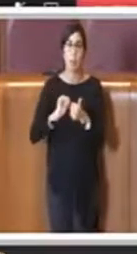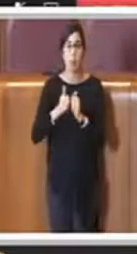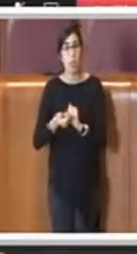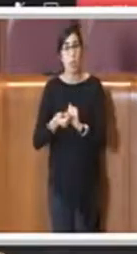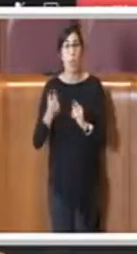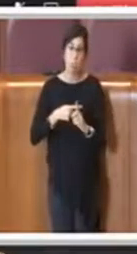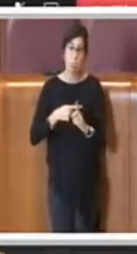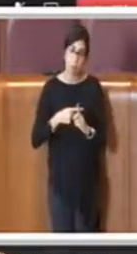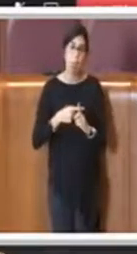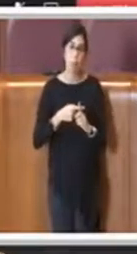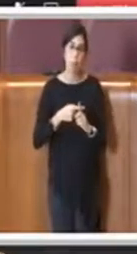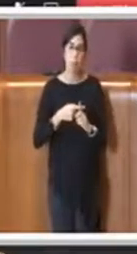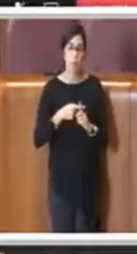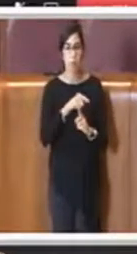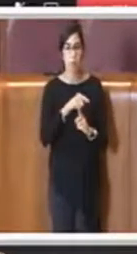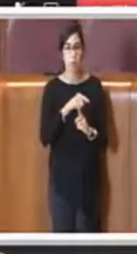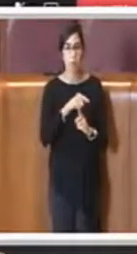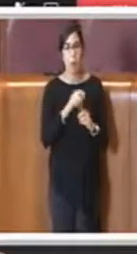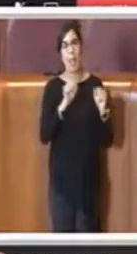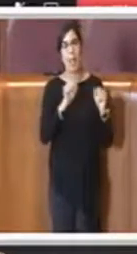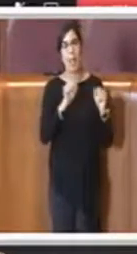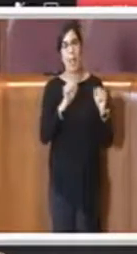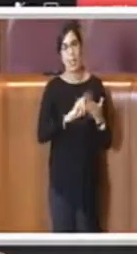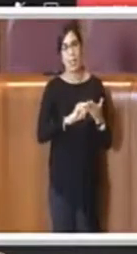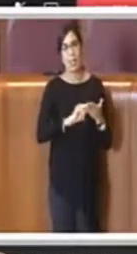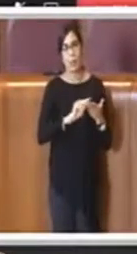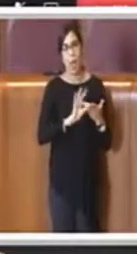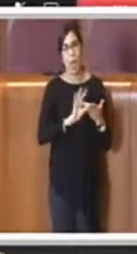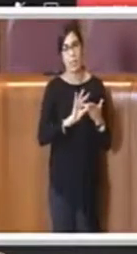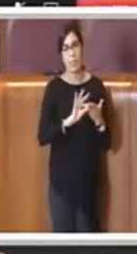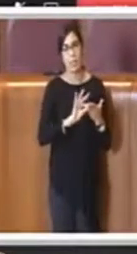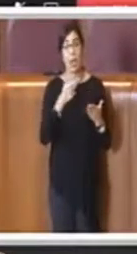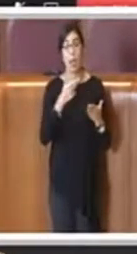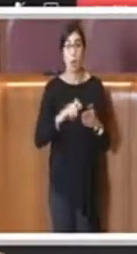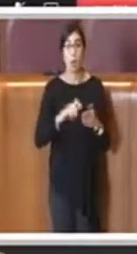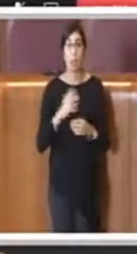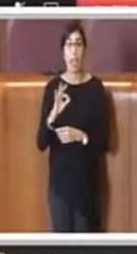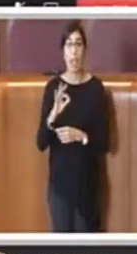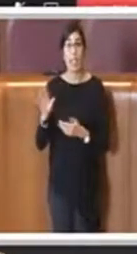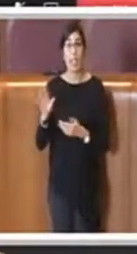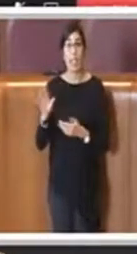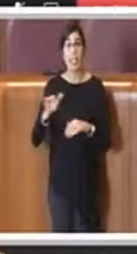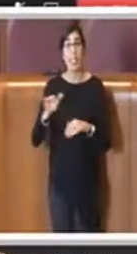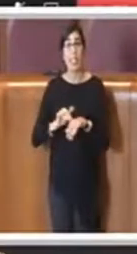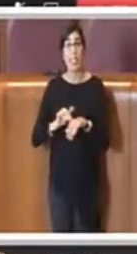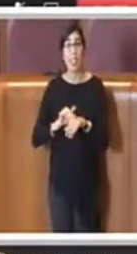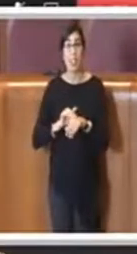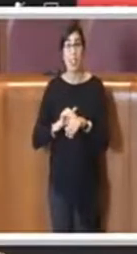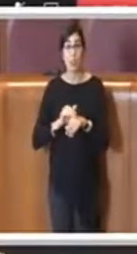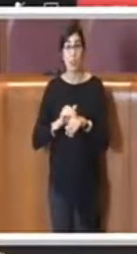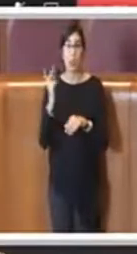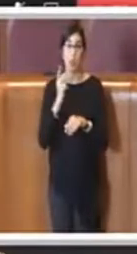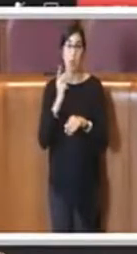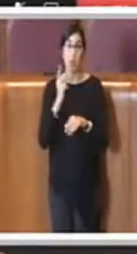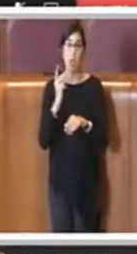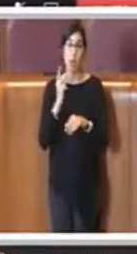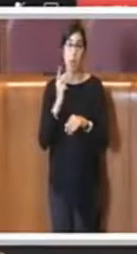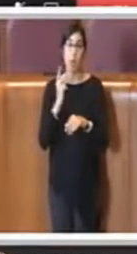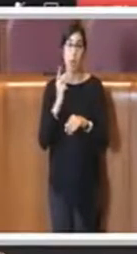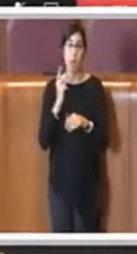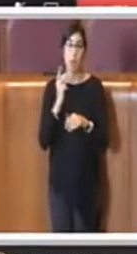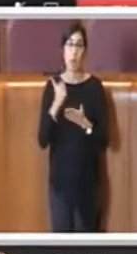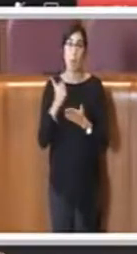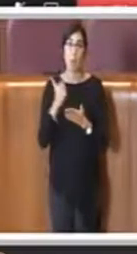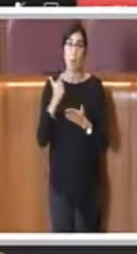scolastiche, in quanto le caratteristiche del servizio sono molto superiori, molto